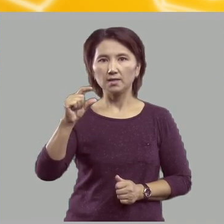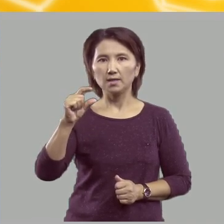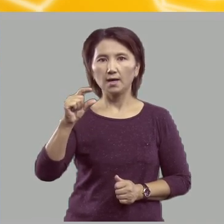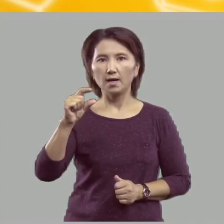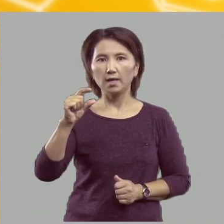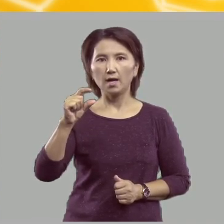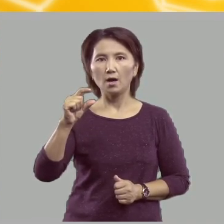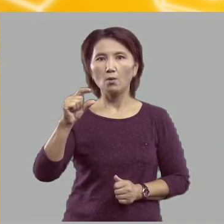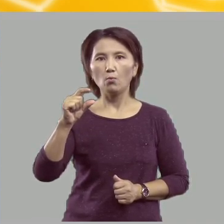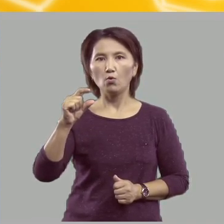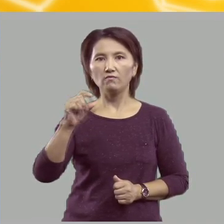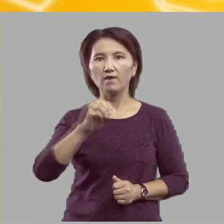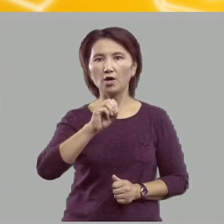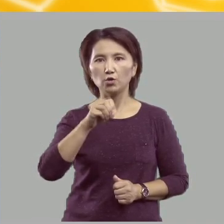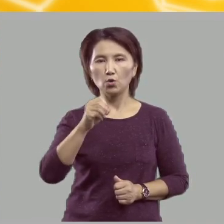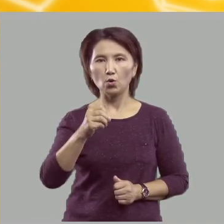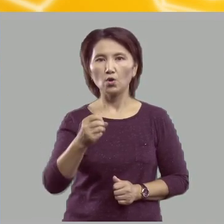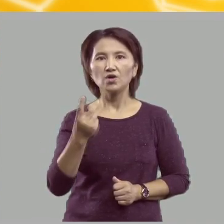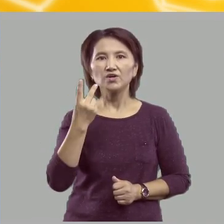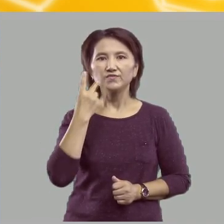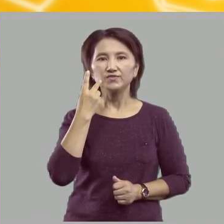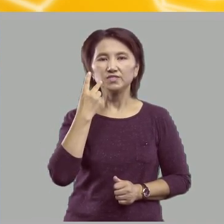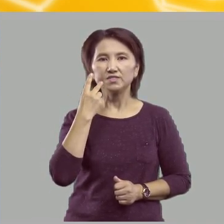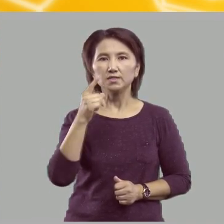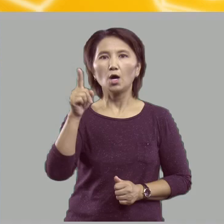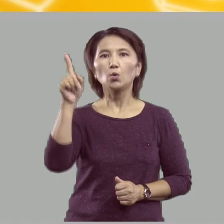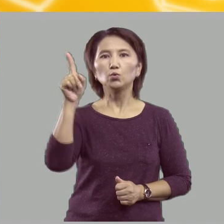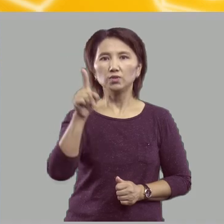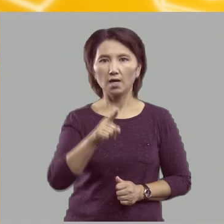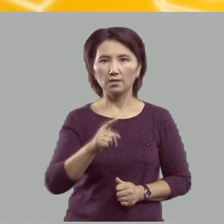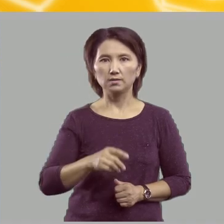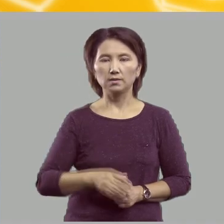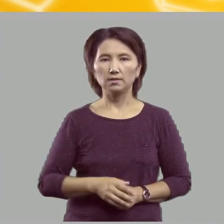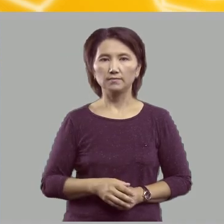буква Ё всегда ударные.